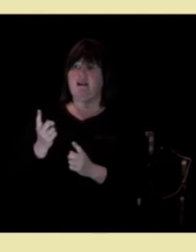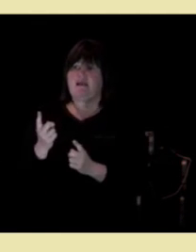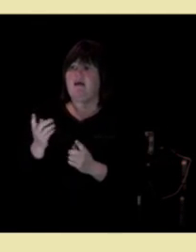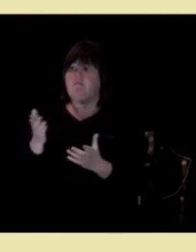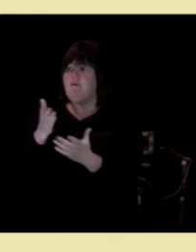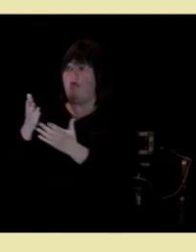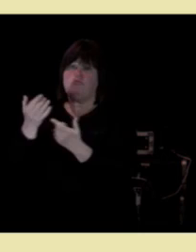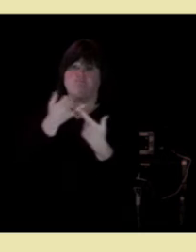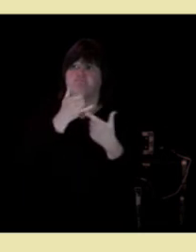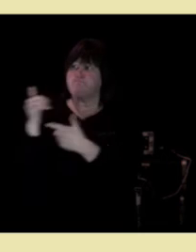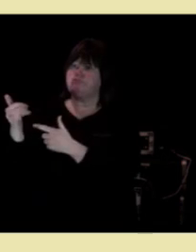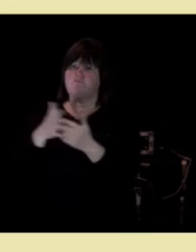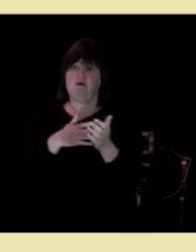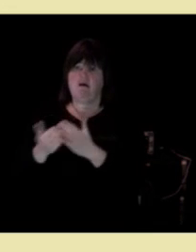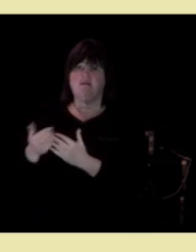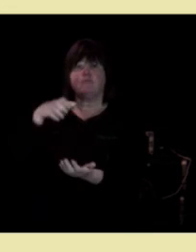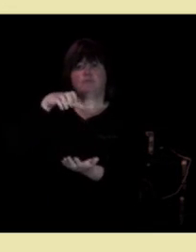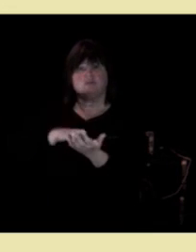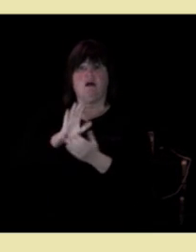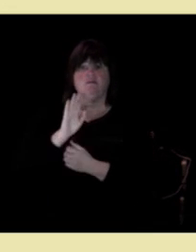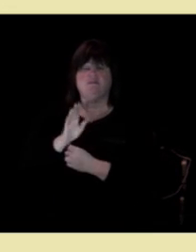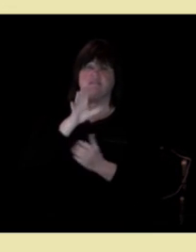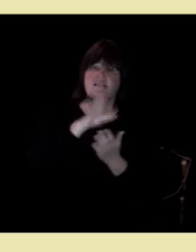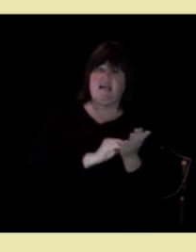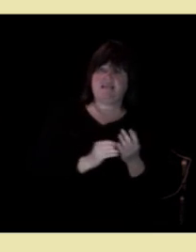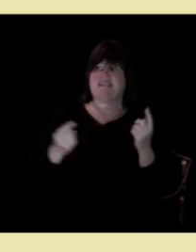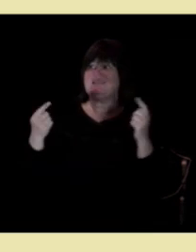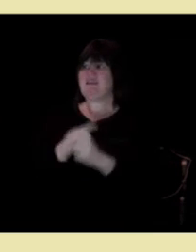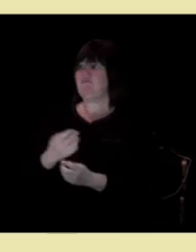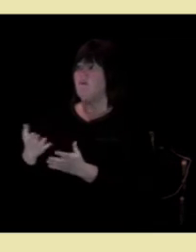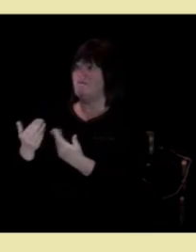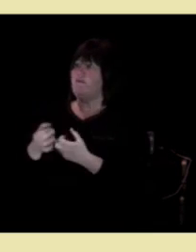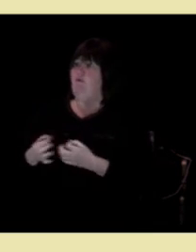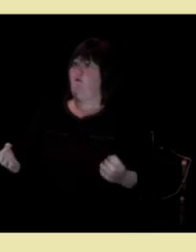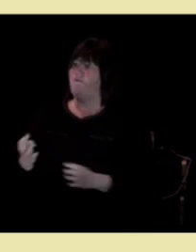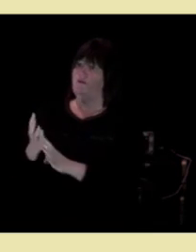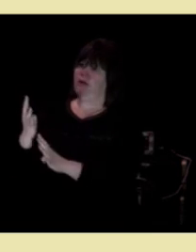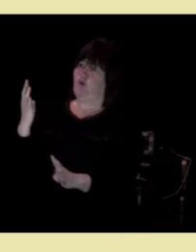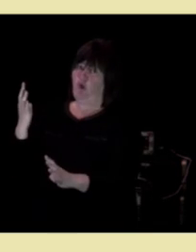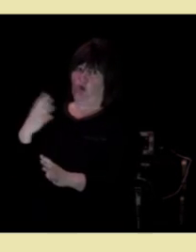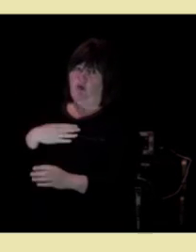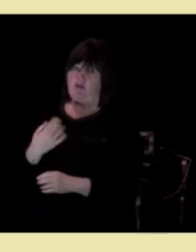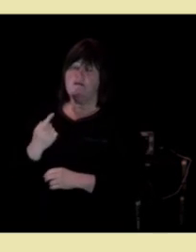i stedet for å vente i den offentlige køen. Sånn reduserer vi unødvendig venting.